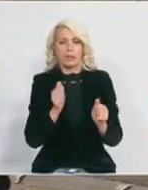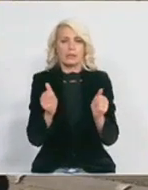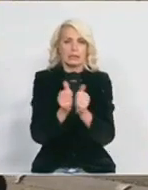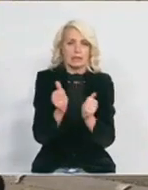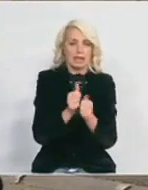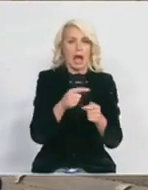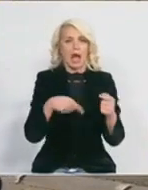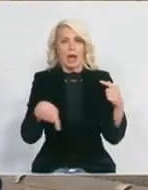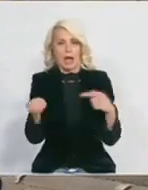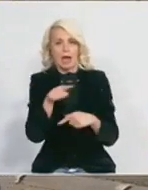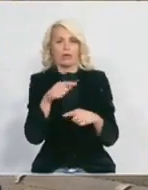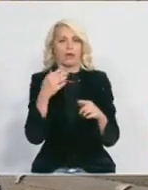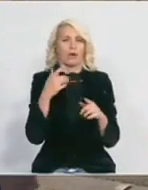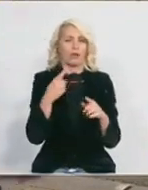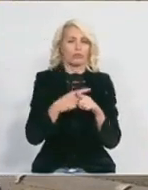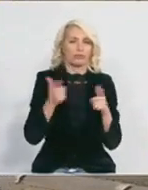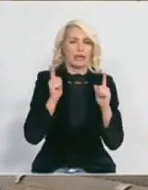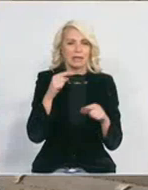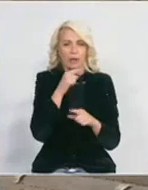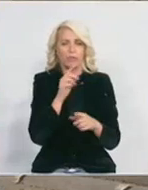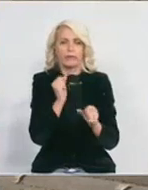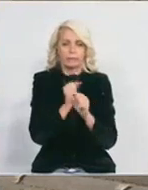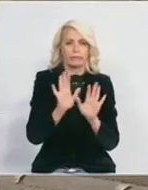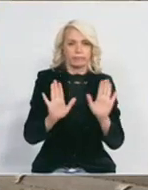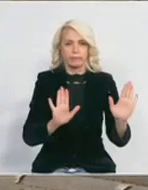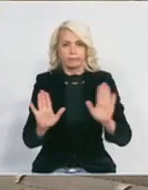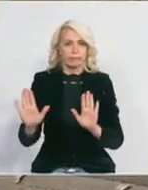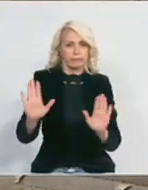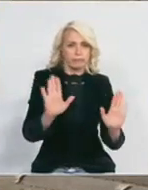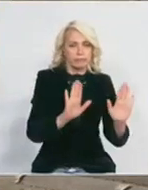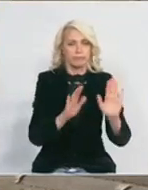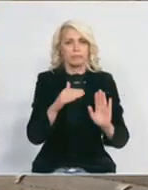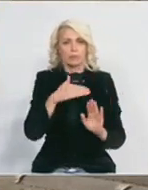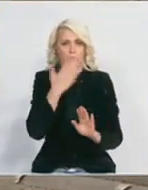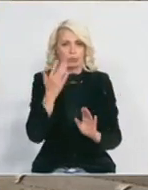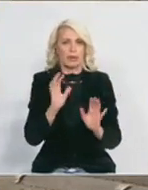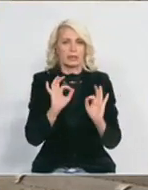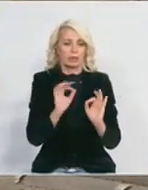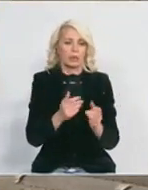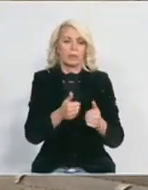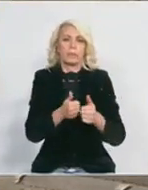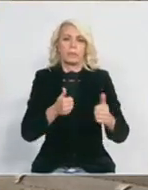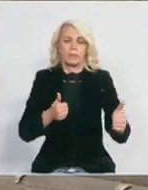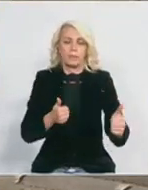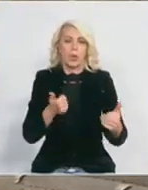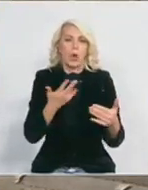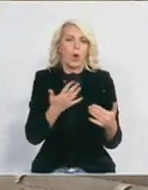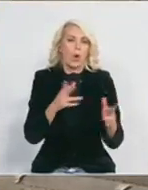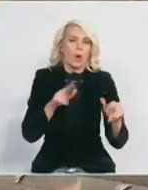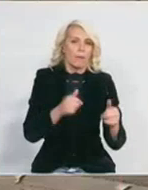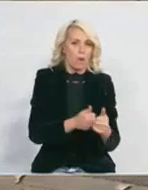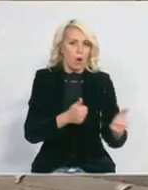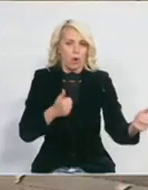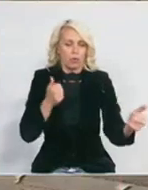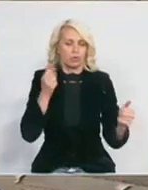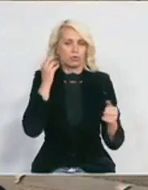zajedno sa ljudima iz gradske uprave, uradili smo da ti ljudi zauzmu pristojno odstojanje i da ne bi